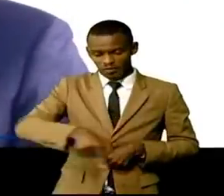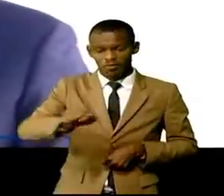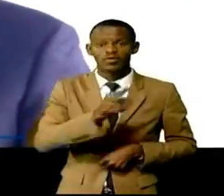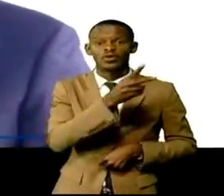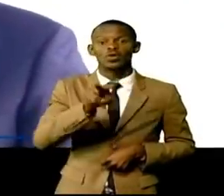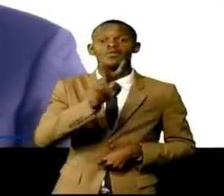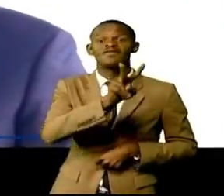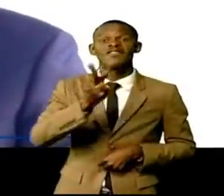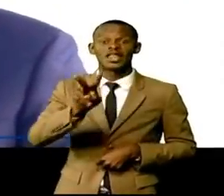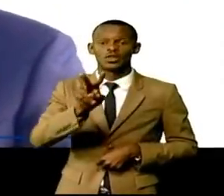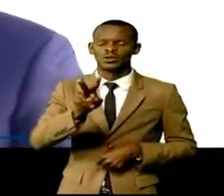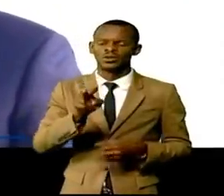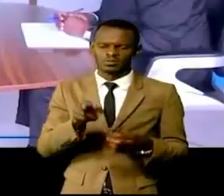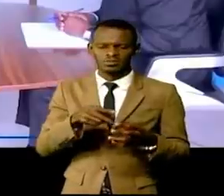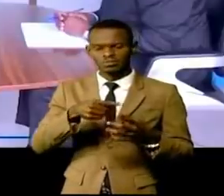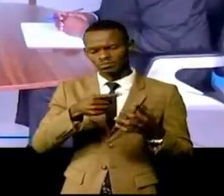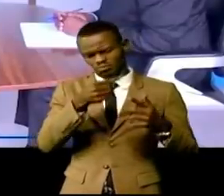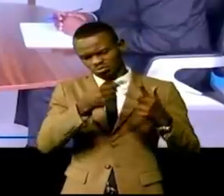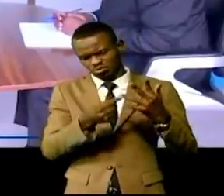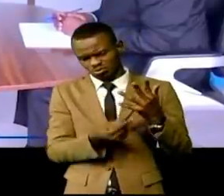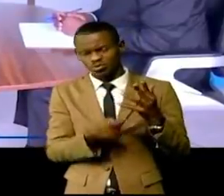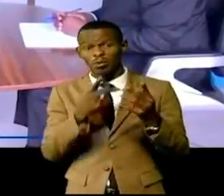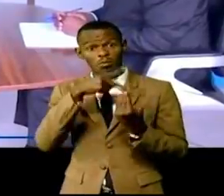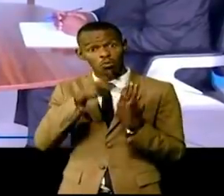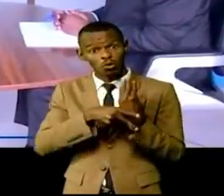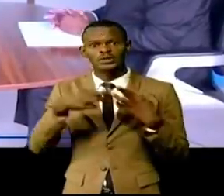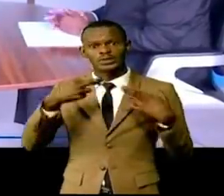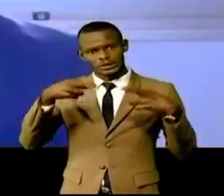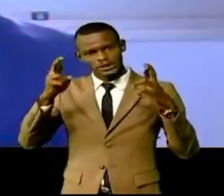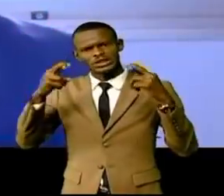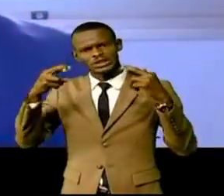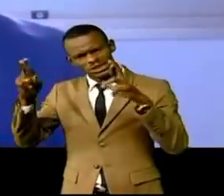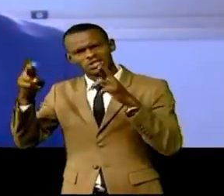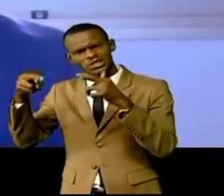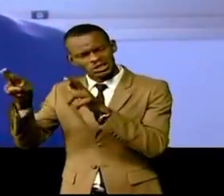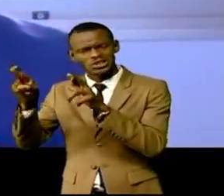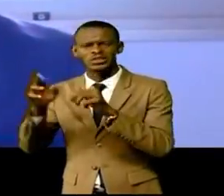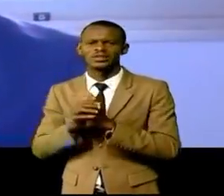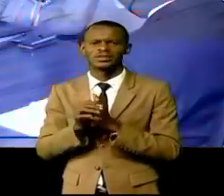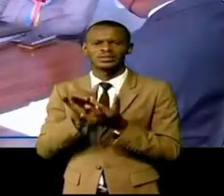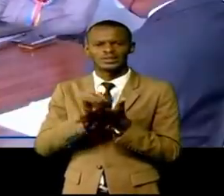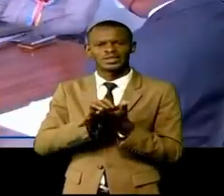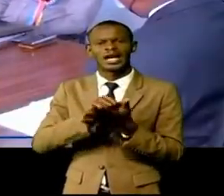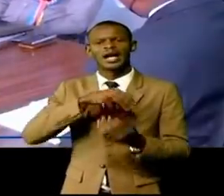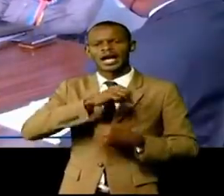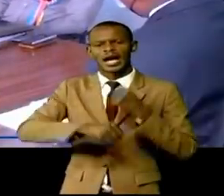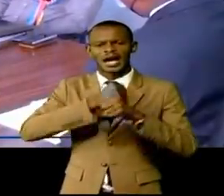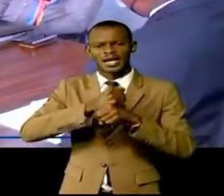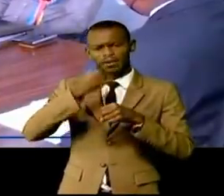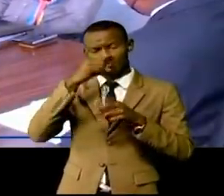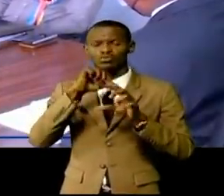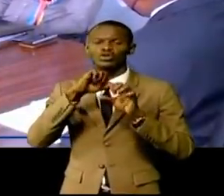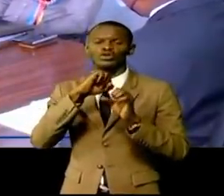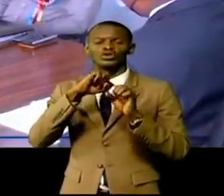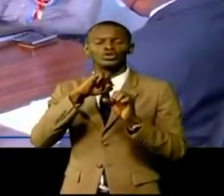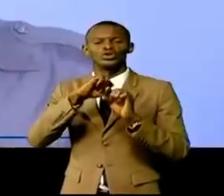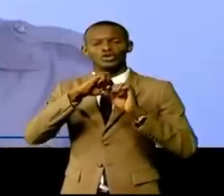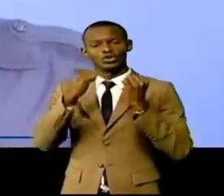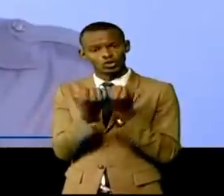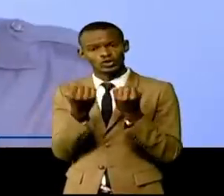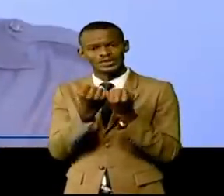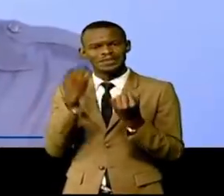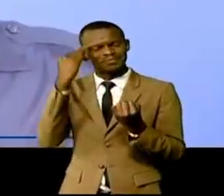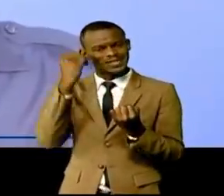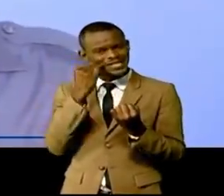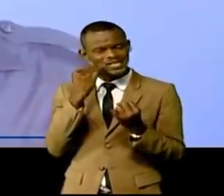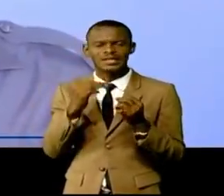de la République, l'année du social pour le Premier ministre et l'année du contrôle parlementaire pour le député national. C'est dans cette